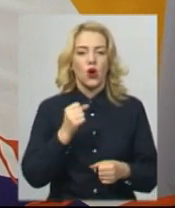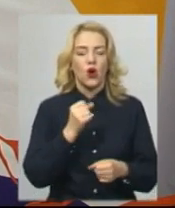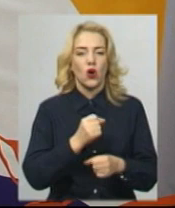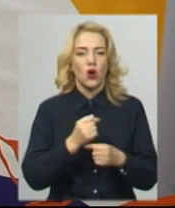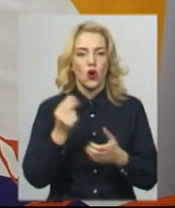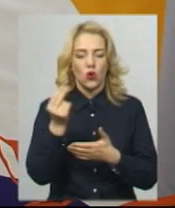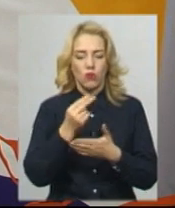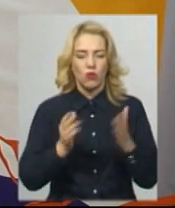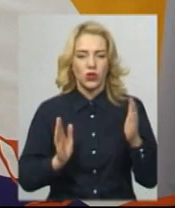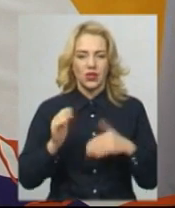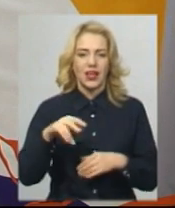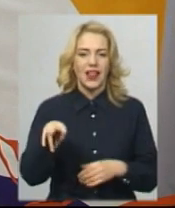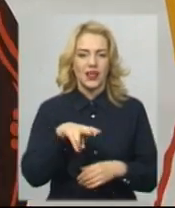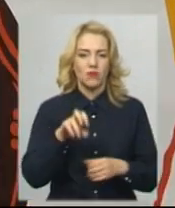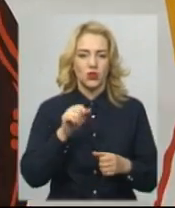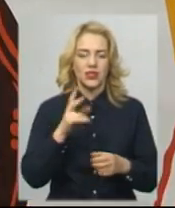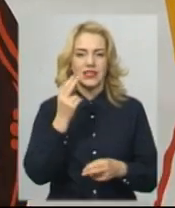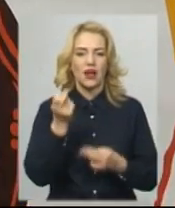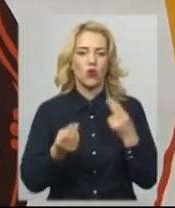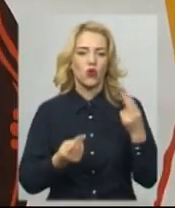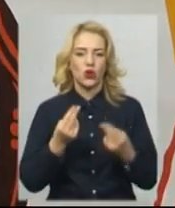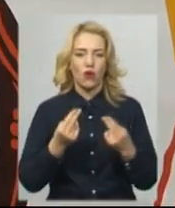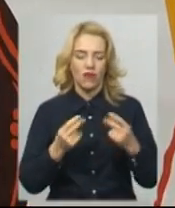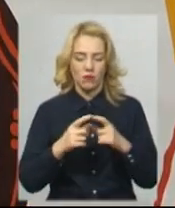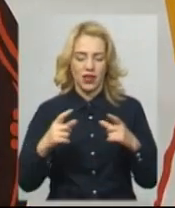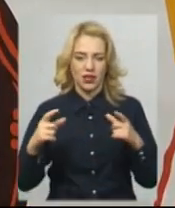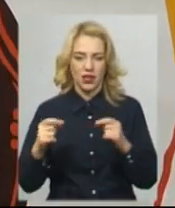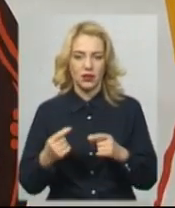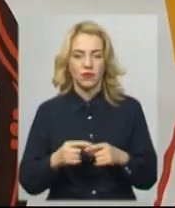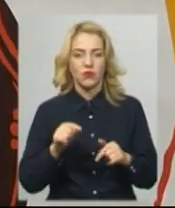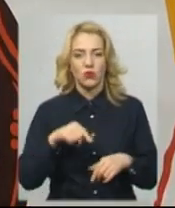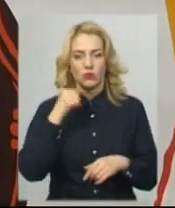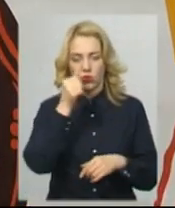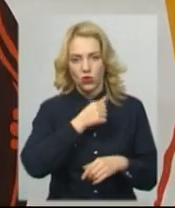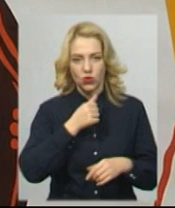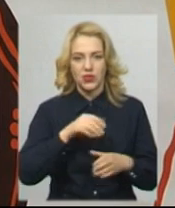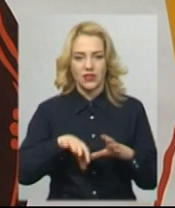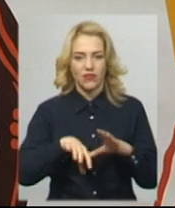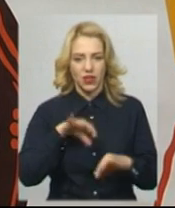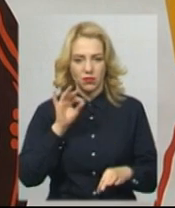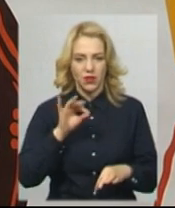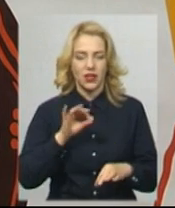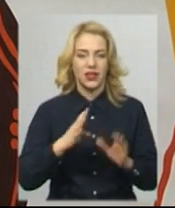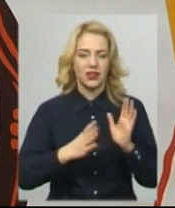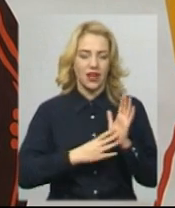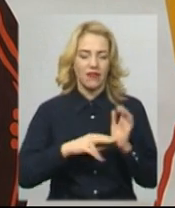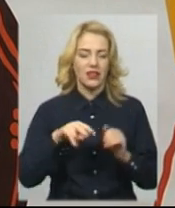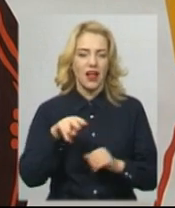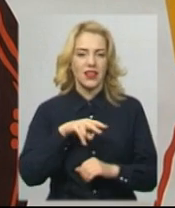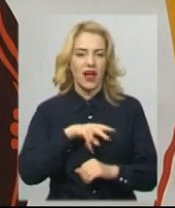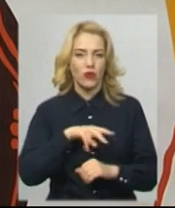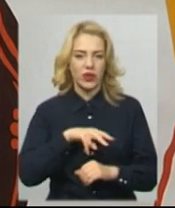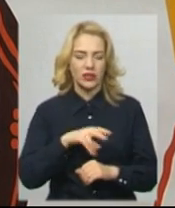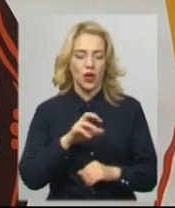помітити за кольоровими етикетками. Цього року у першому турі вибрали 9 лауреатів, по три у кожній віковій